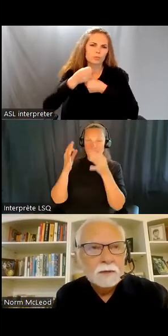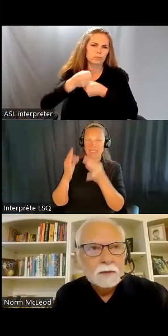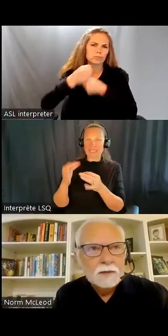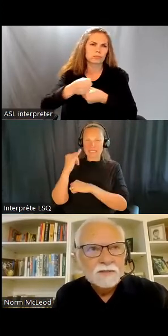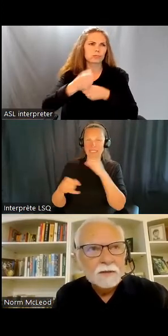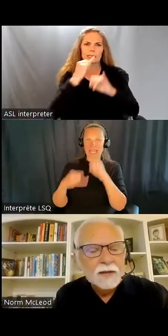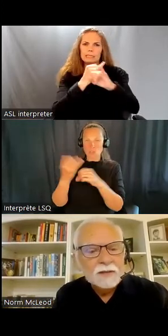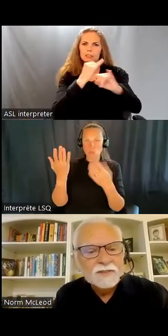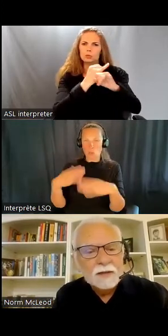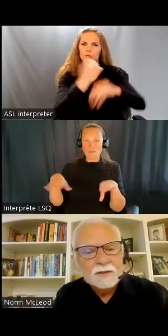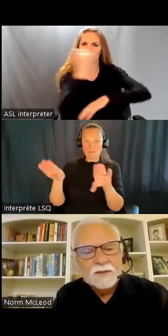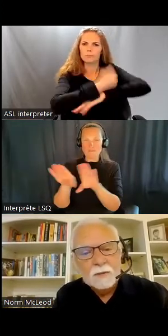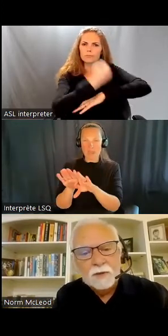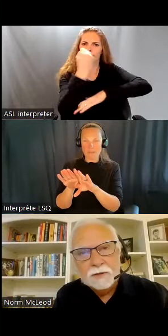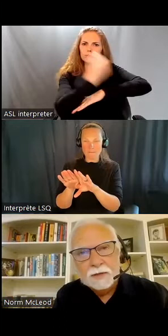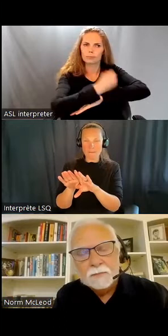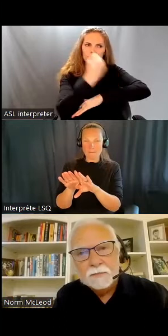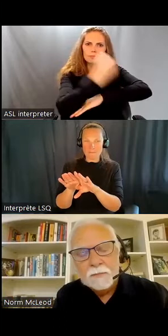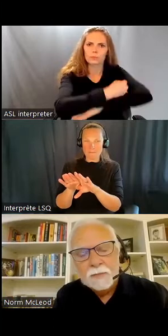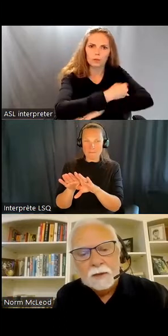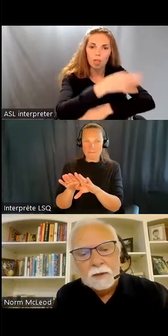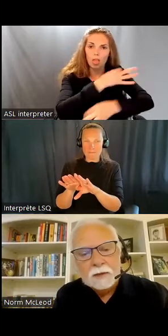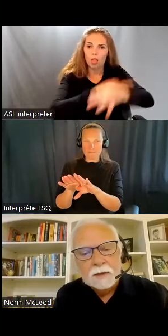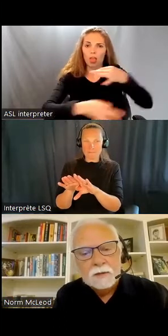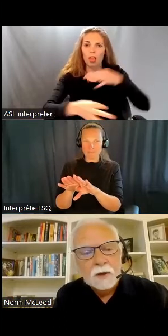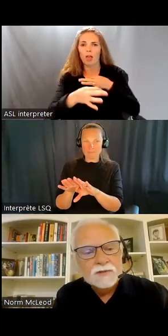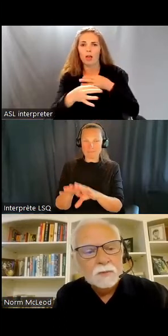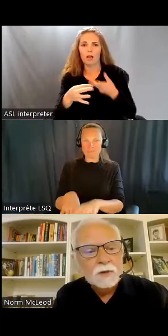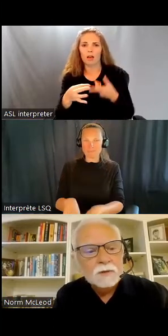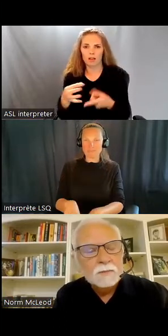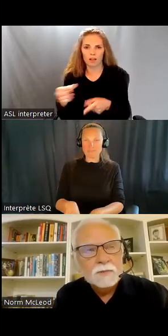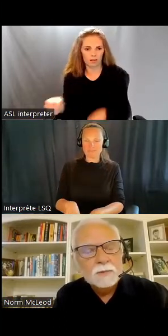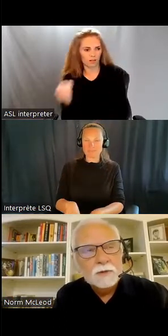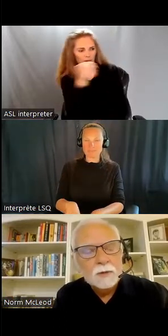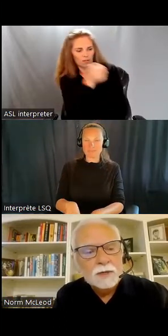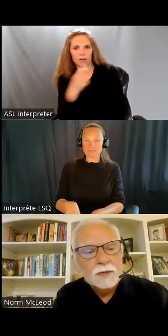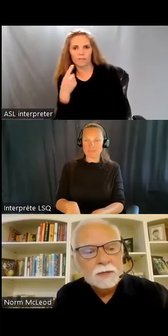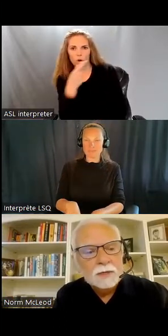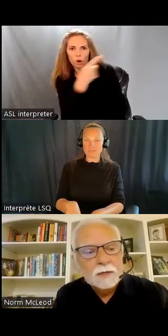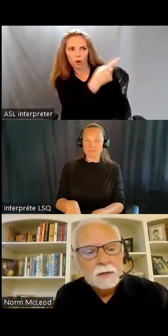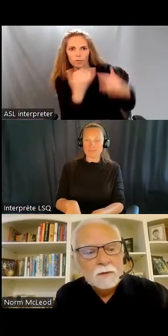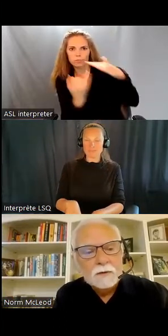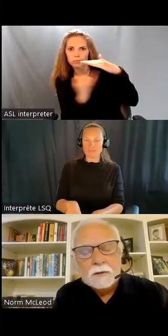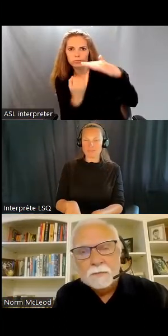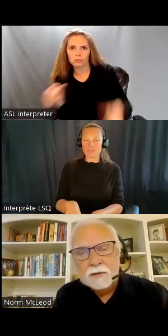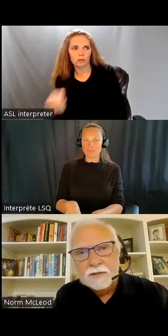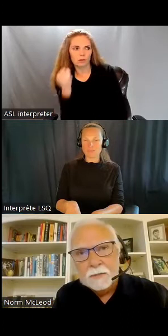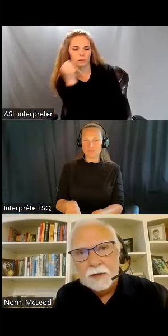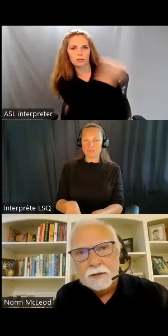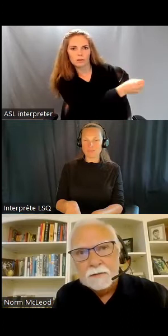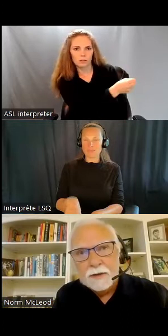si les gens vont recevoir des soins du soutien dans des endroits séparés,